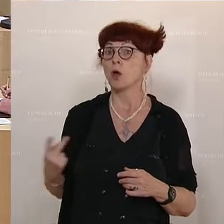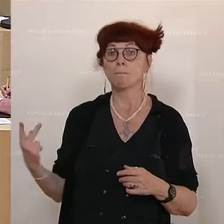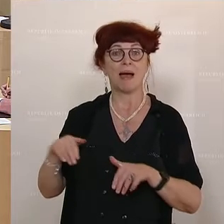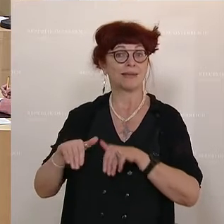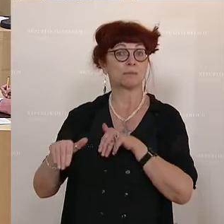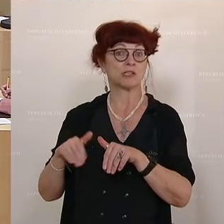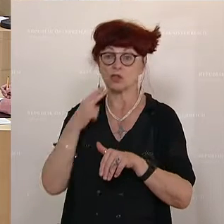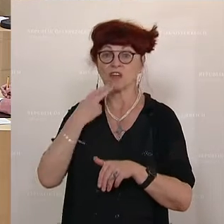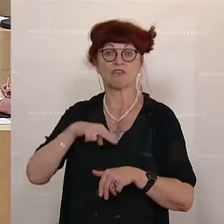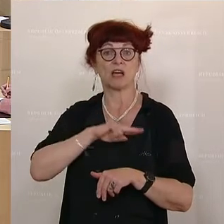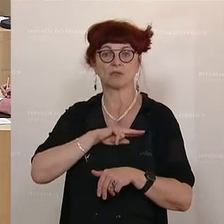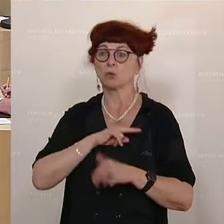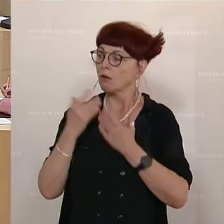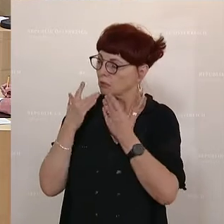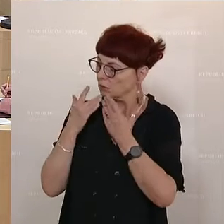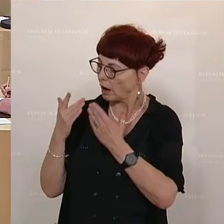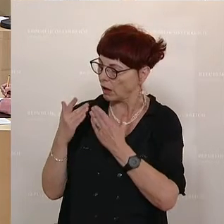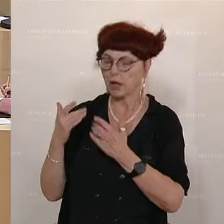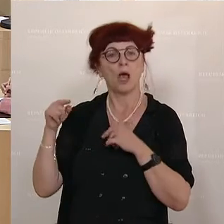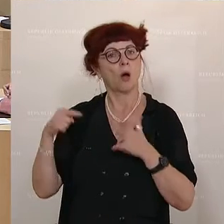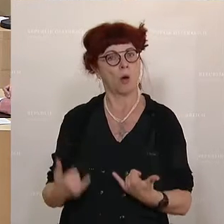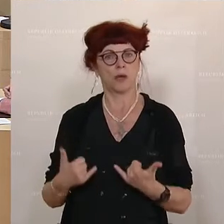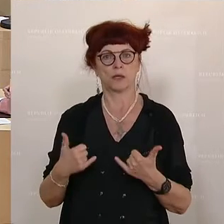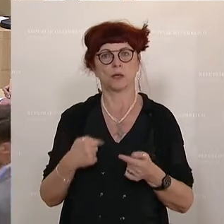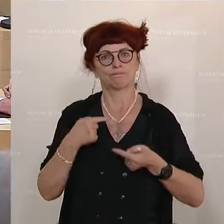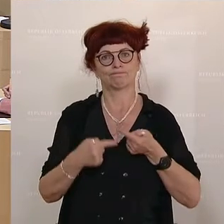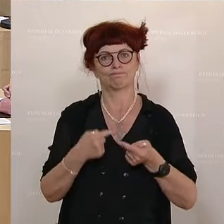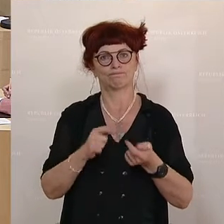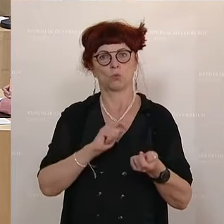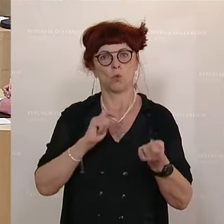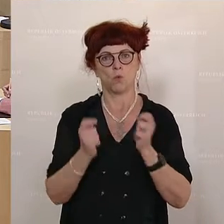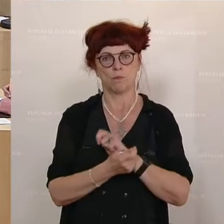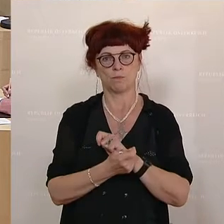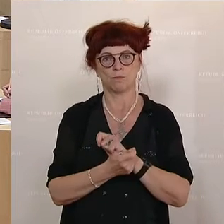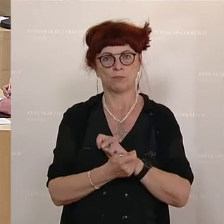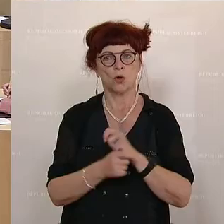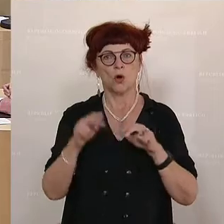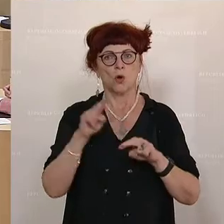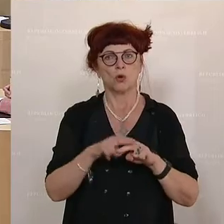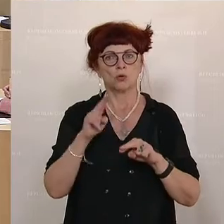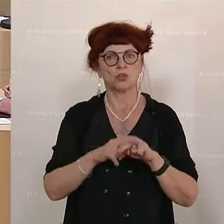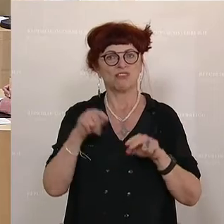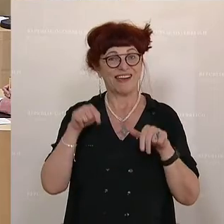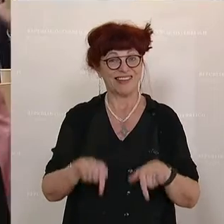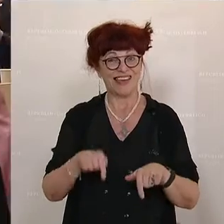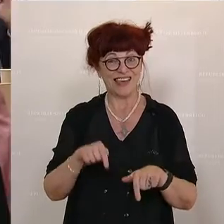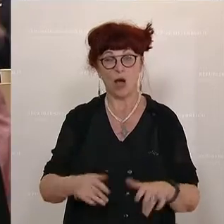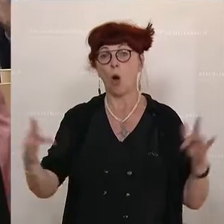zuständig sind, dass das heute auf Schiene gebracht wird. Und wenn Sie doch erinnern, heute her, die Oppositionsparteien.